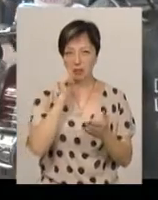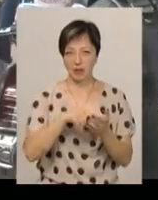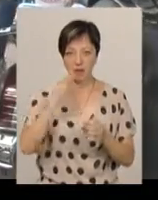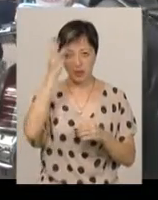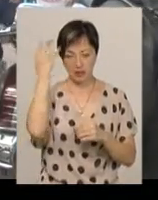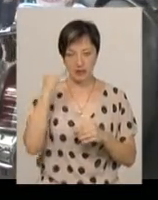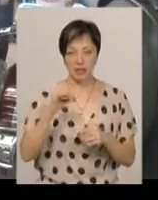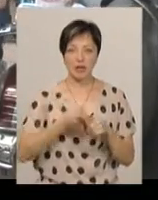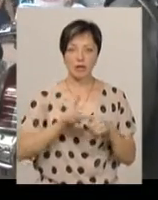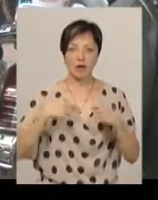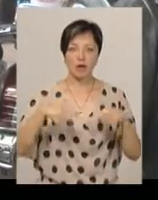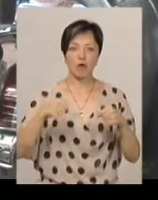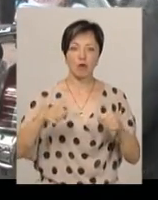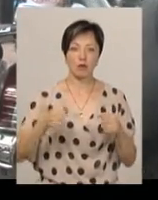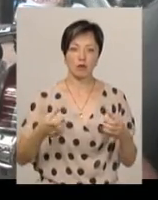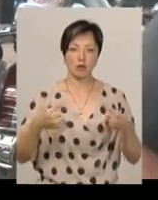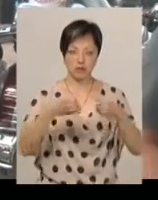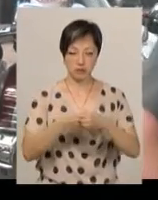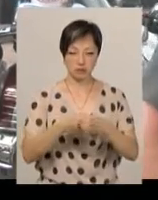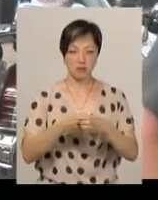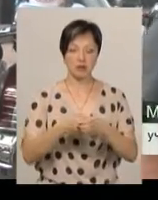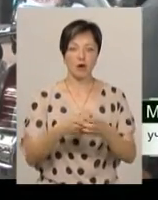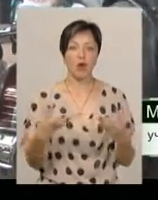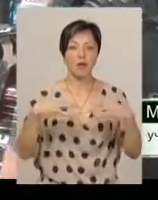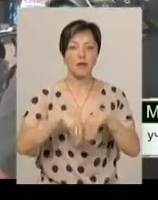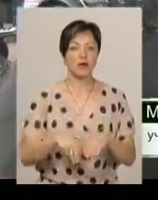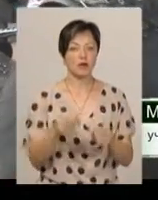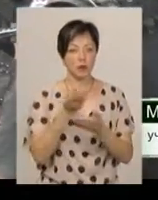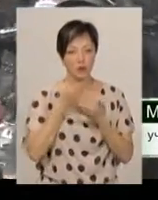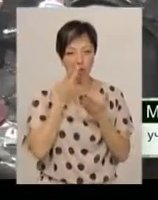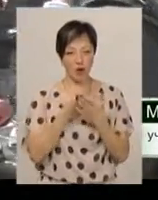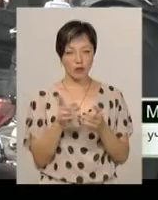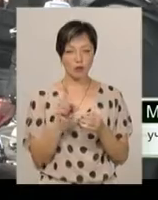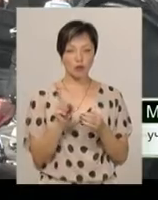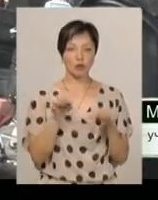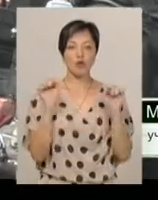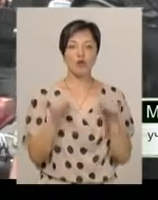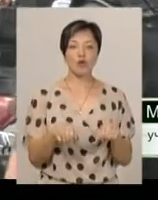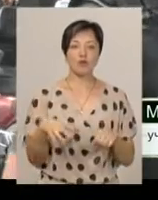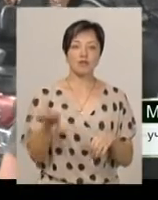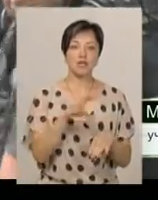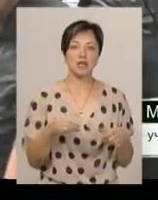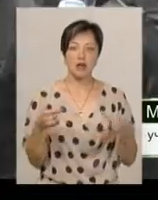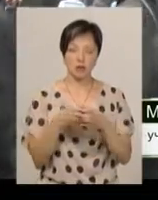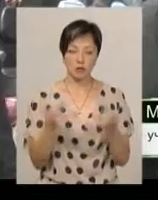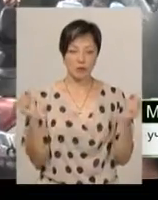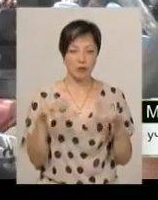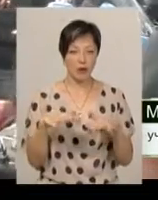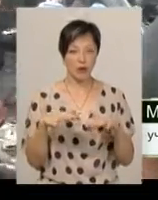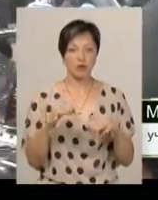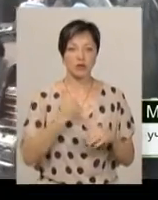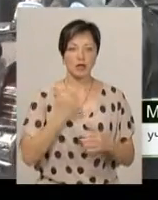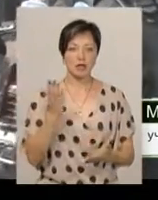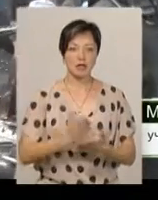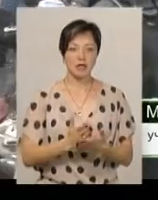Цей мотопробіг об'єднує, ми демонструємо те, що ми можемо всі разом зібратися. У